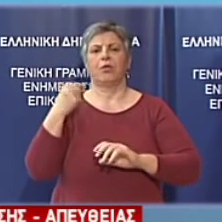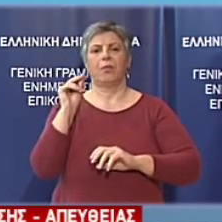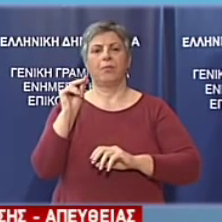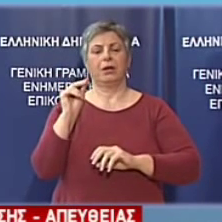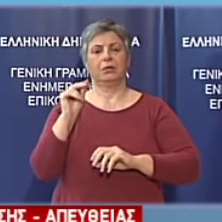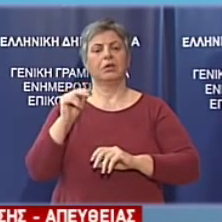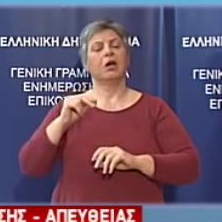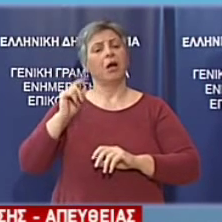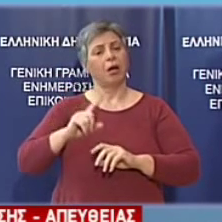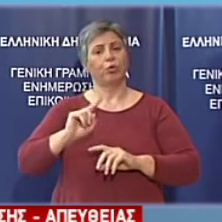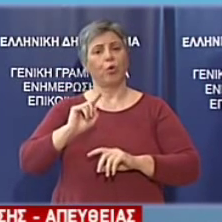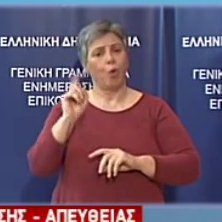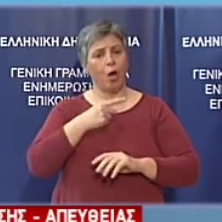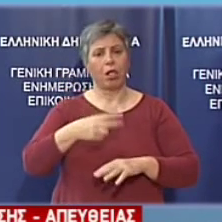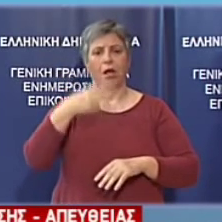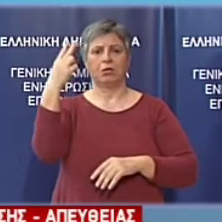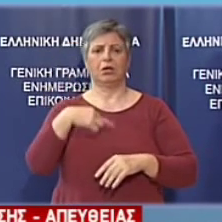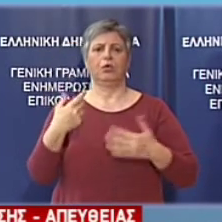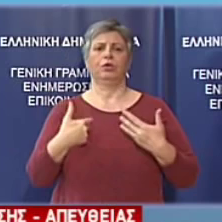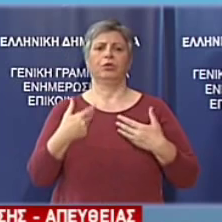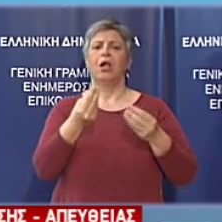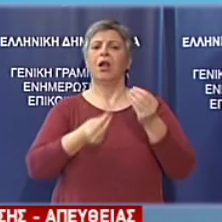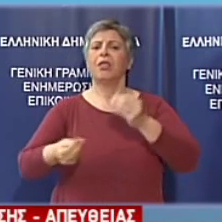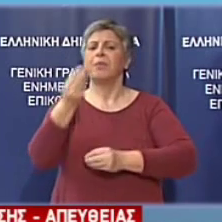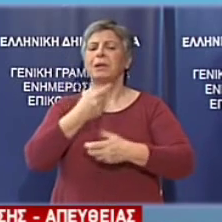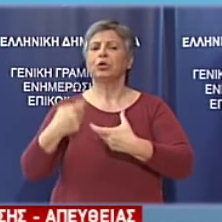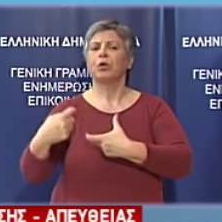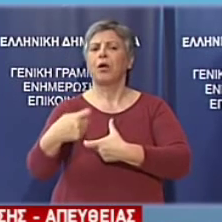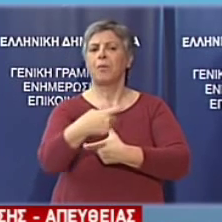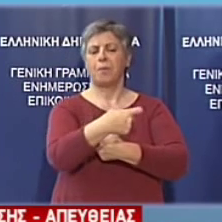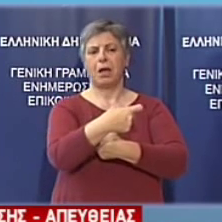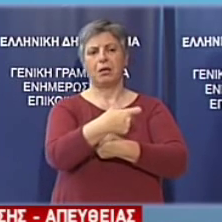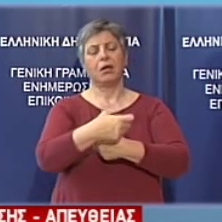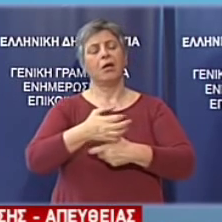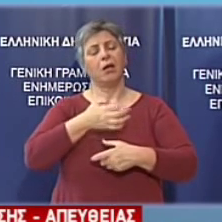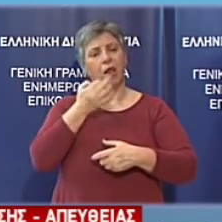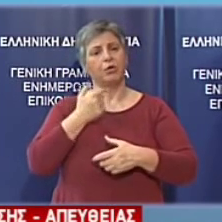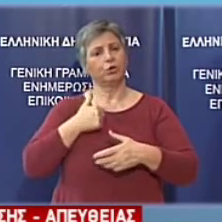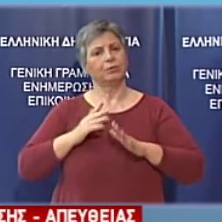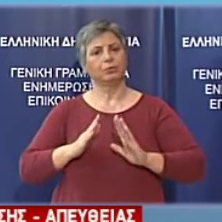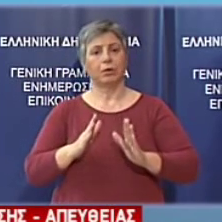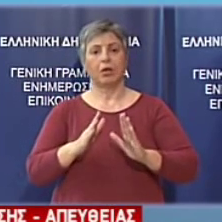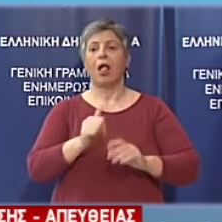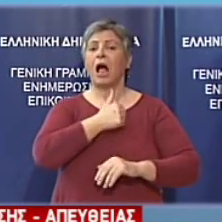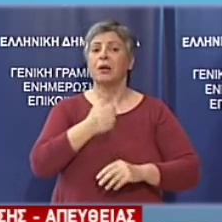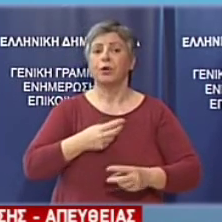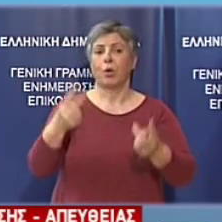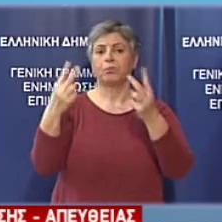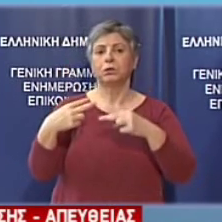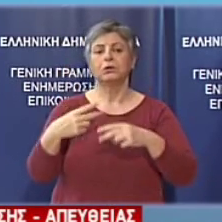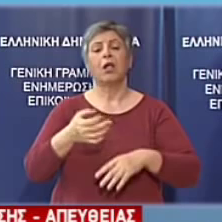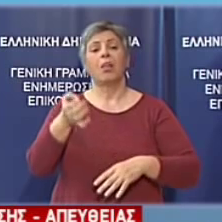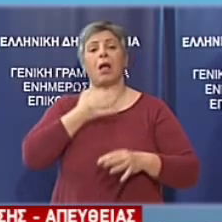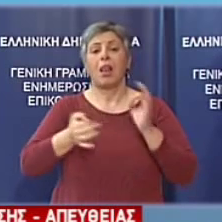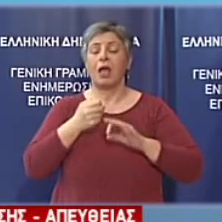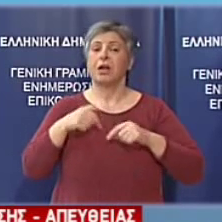αυτή αναγνωρίζεται εξάλλου από την πλειοψηφία των εταίρων. Αλλά βεβαίως η αναγνώριση αυτή δεν αρκεί. Στη μεγάλη